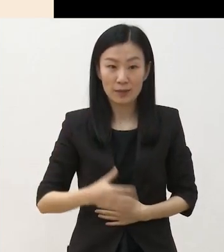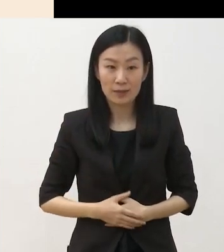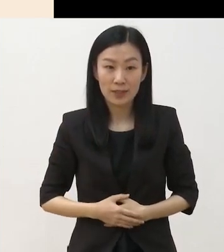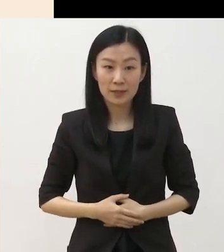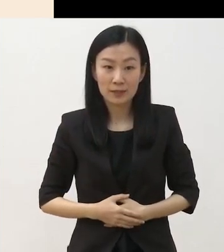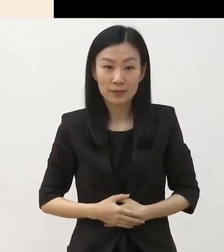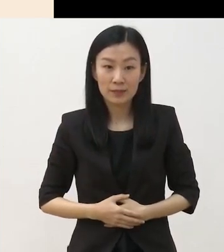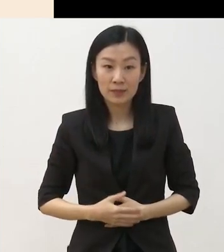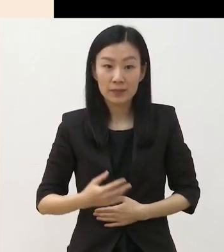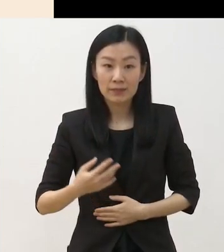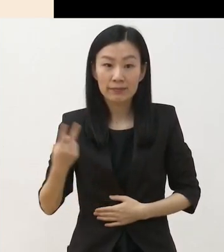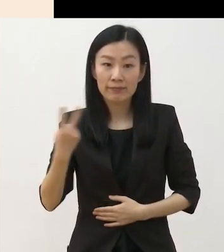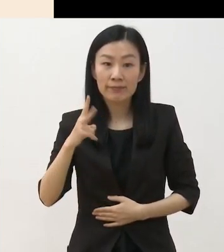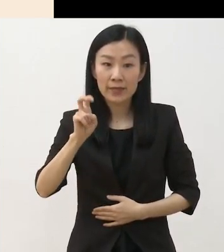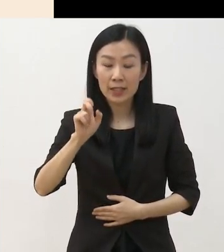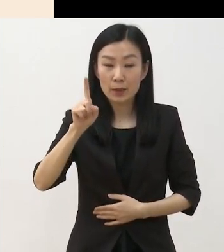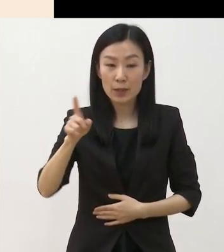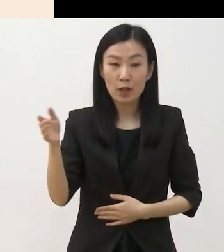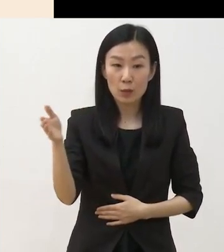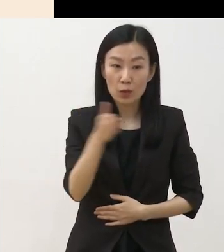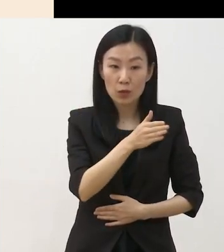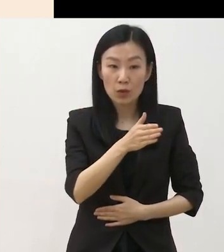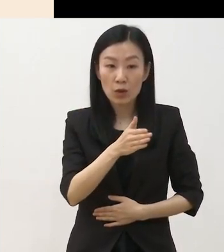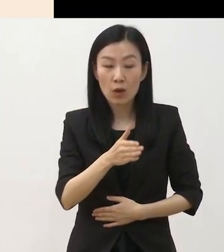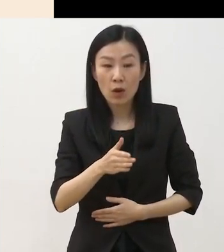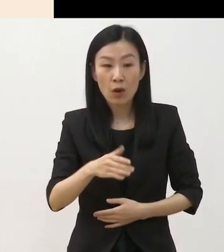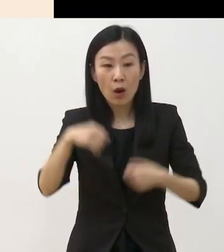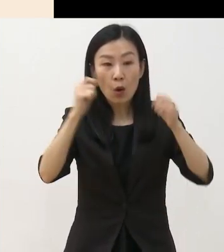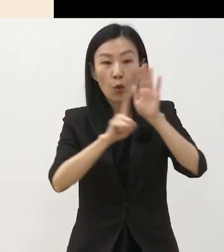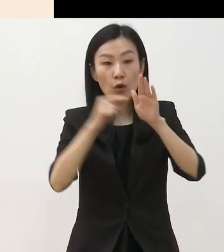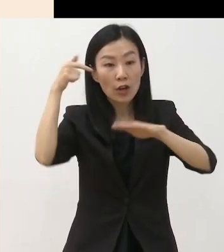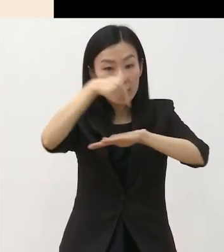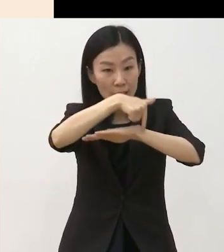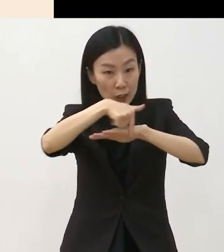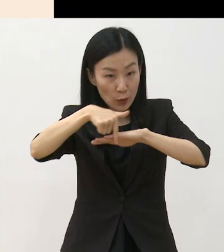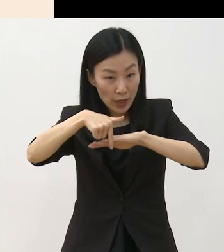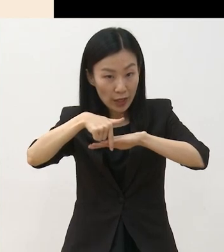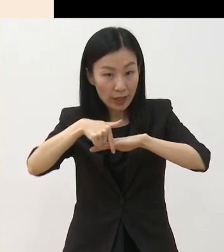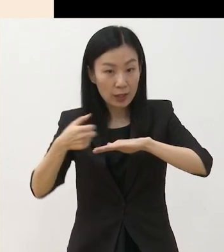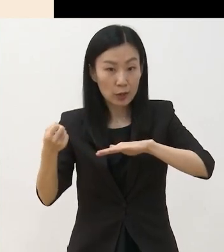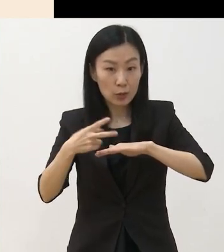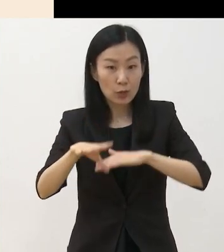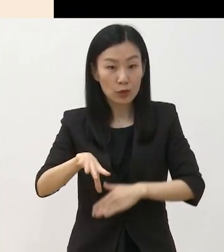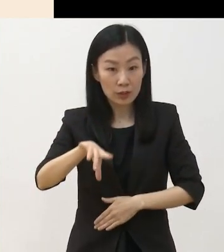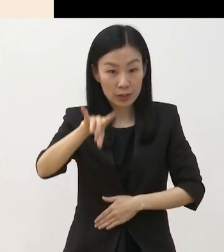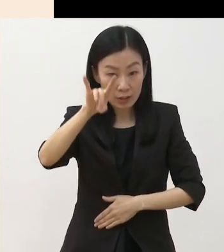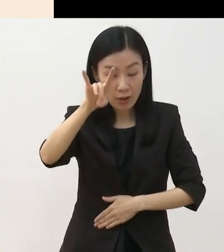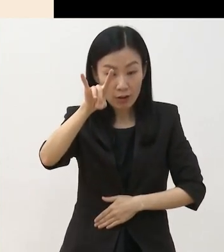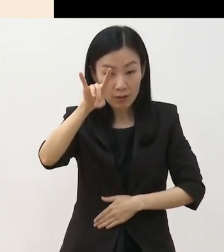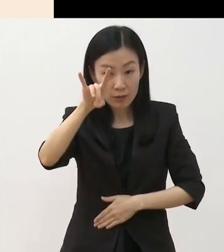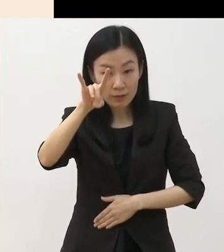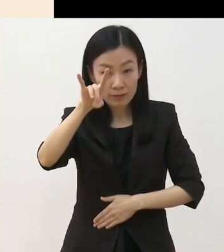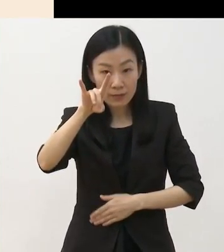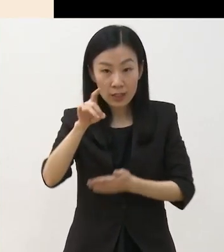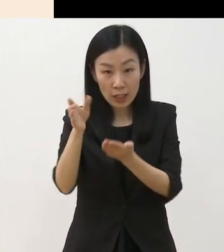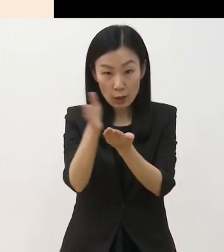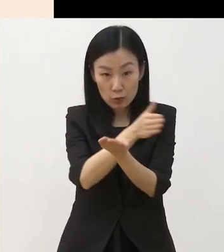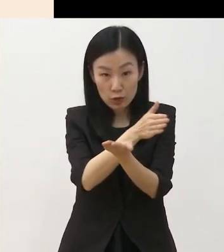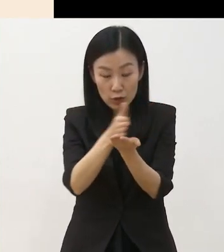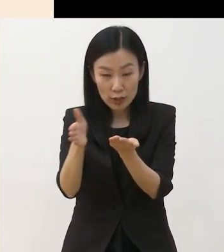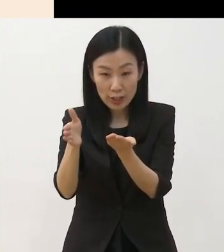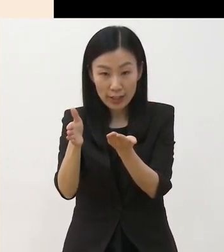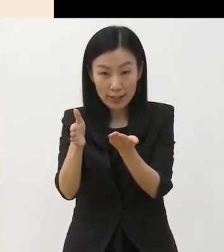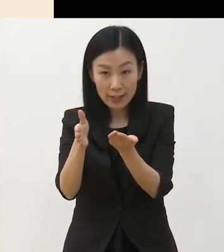21년부터 공연 기획 단계와 공연 초기 구현 단계로 지원 유형을 분리하여